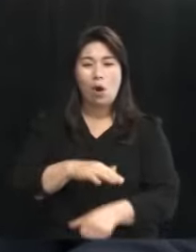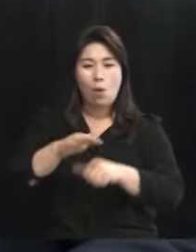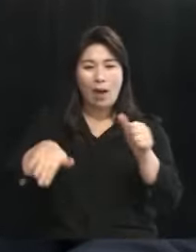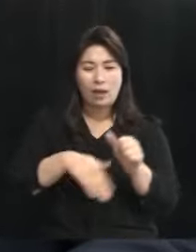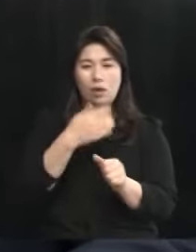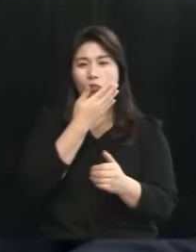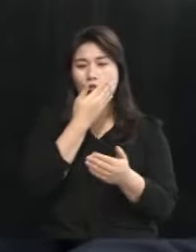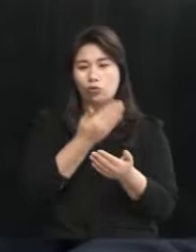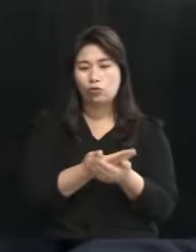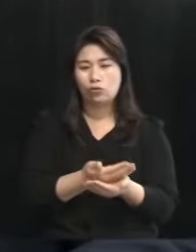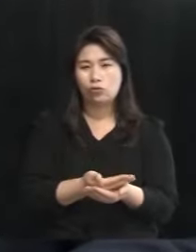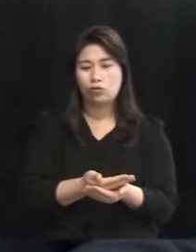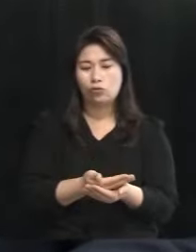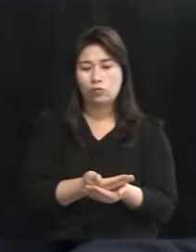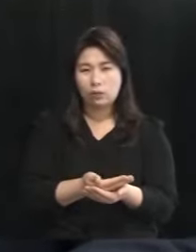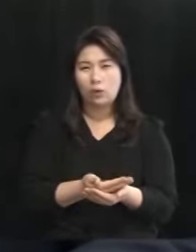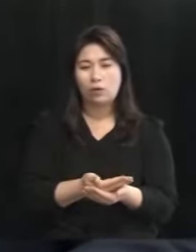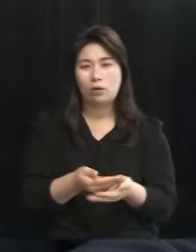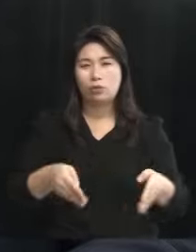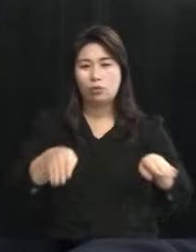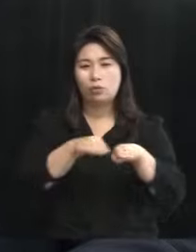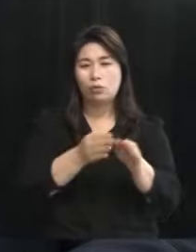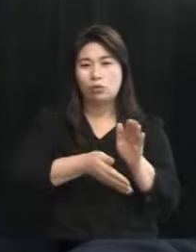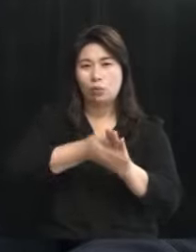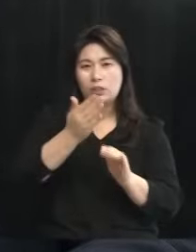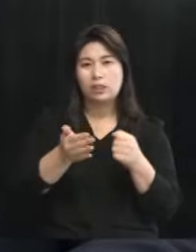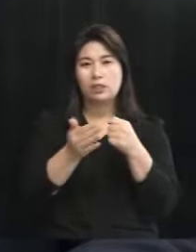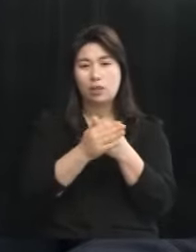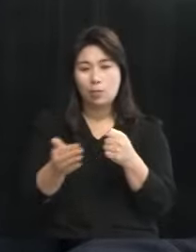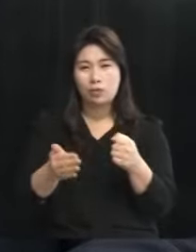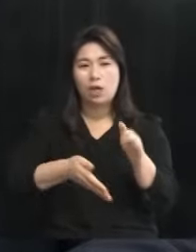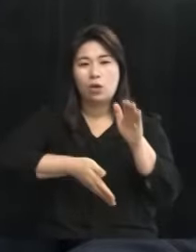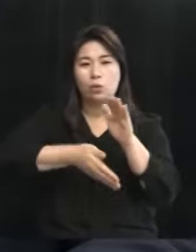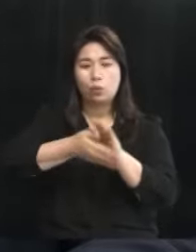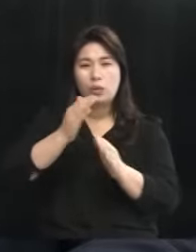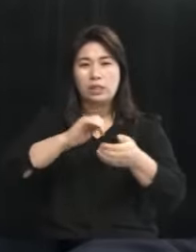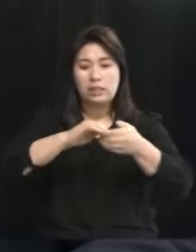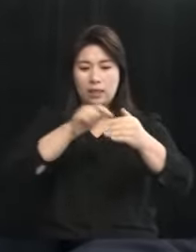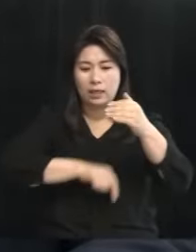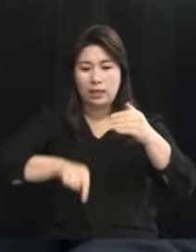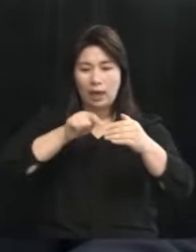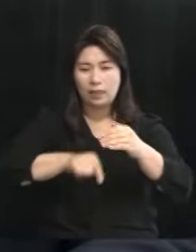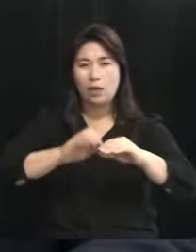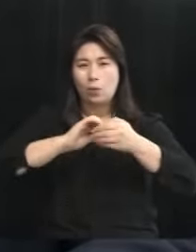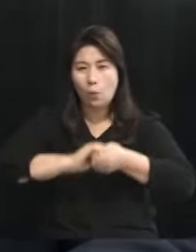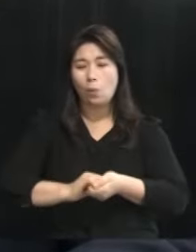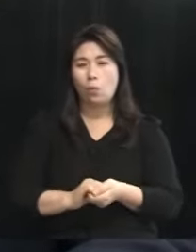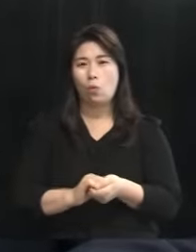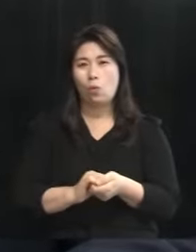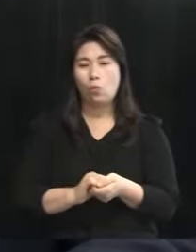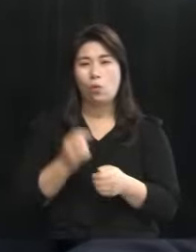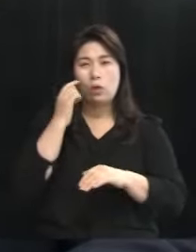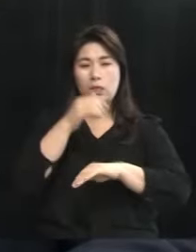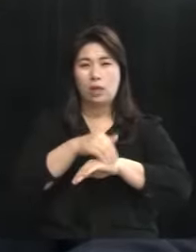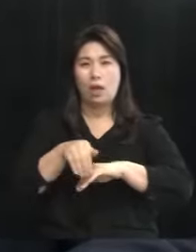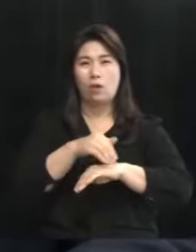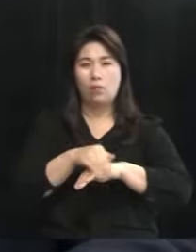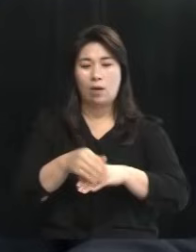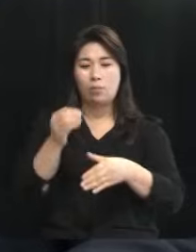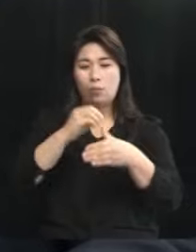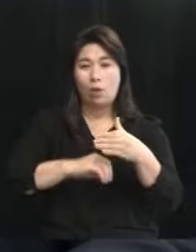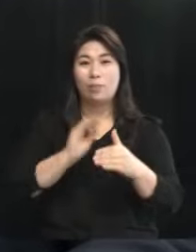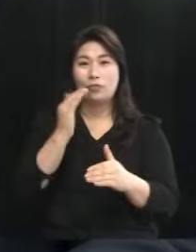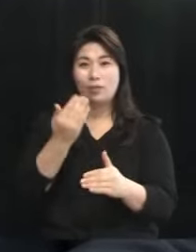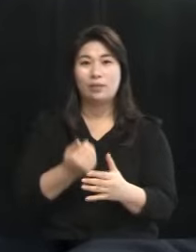그 도시 자체 내에 하수 처리 기능을 반드시 집어넣을 겁니다 그게 통제되고 계획된 신도시 개발이란